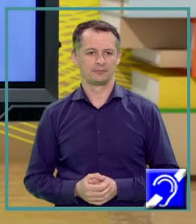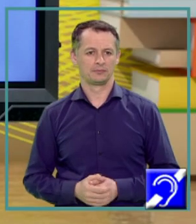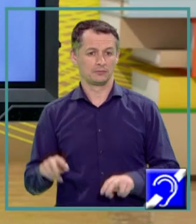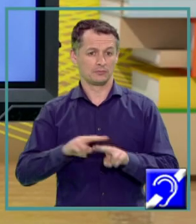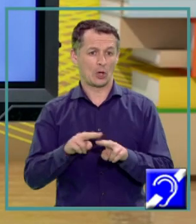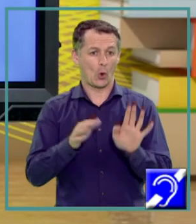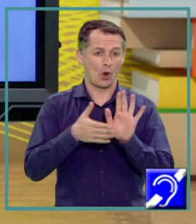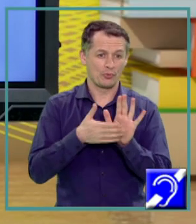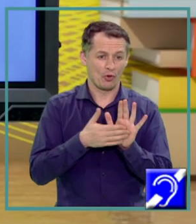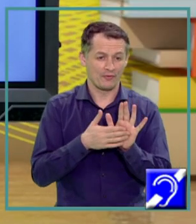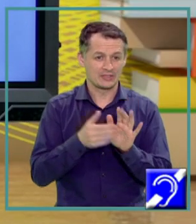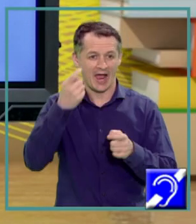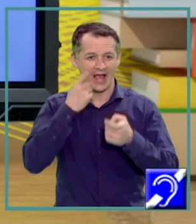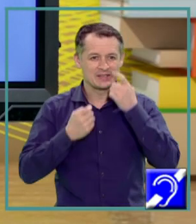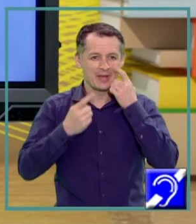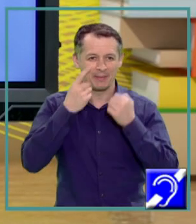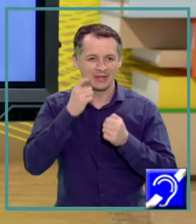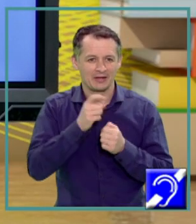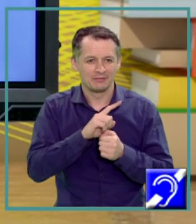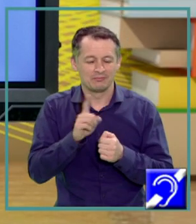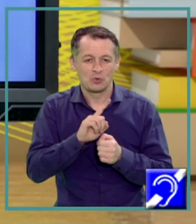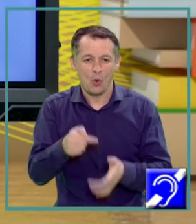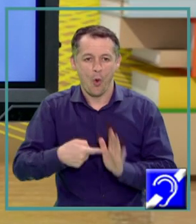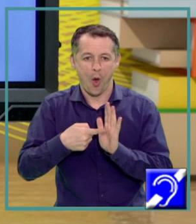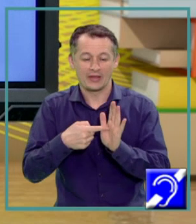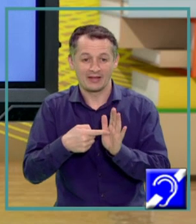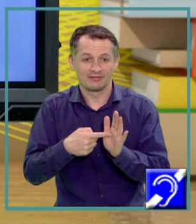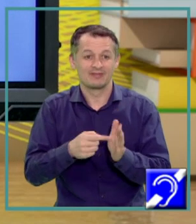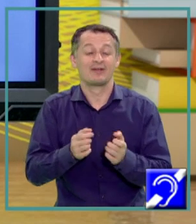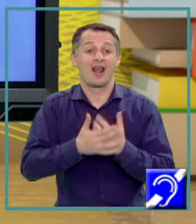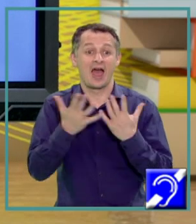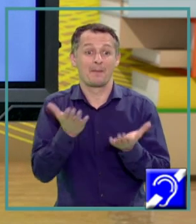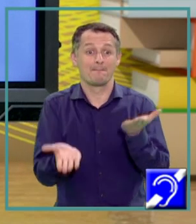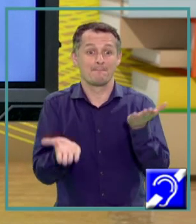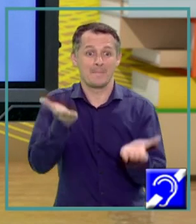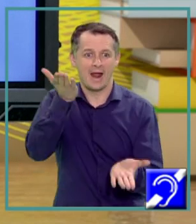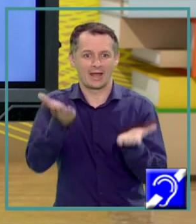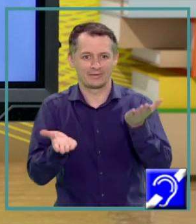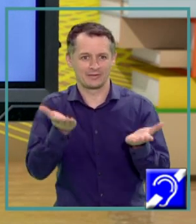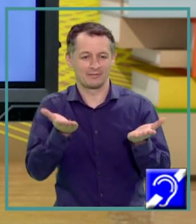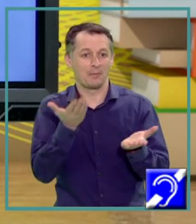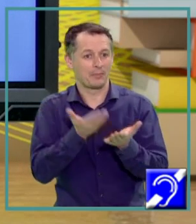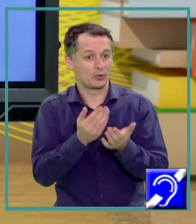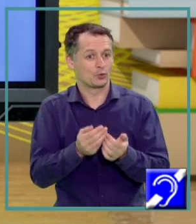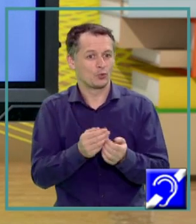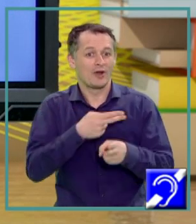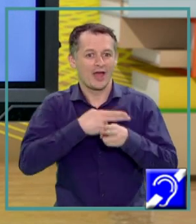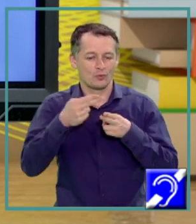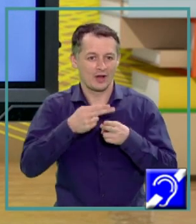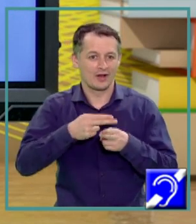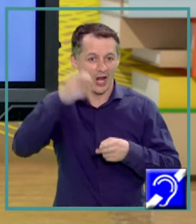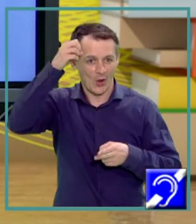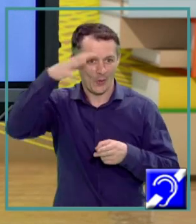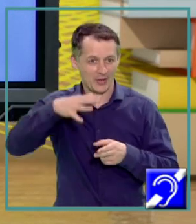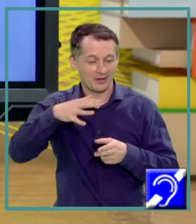dovezile experimentale nu au înclinat balanța controversei referitoare la natura luminii